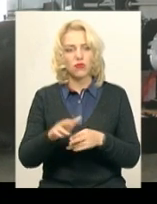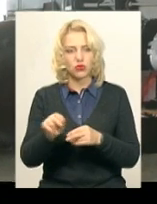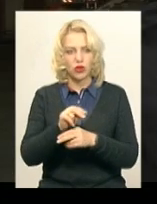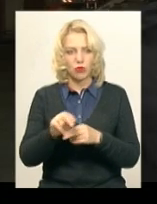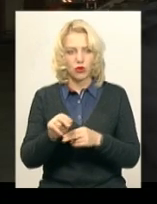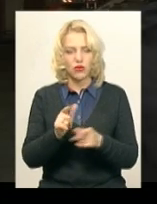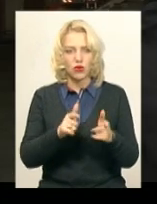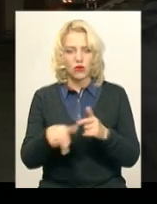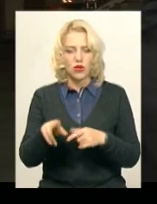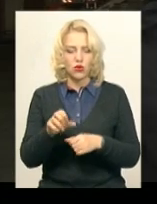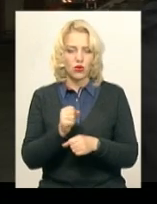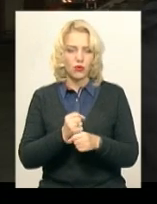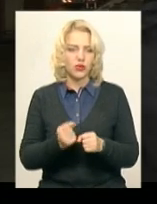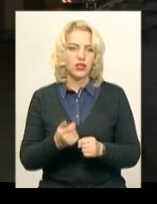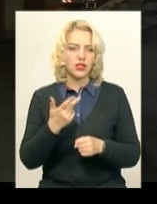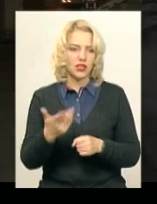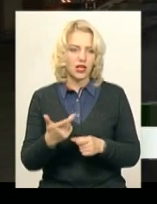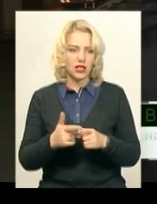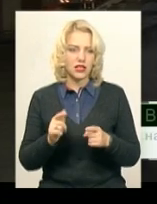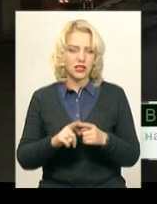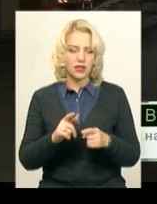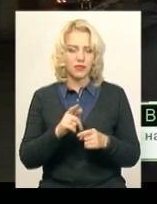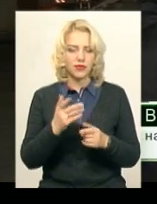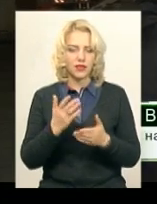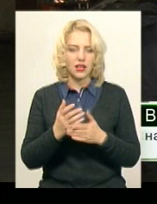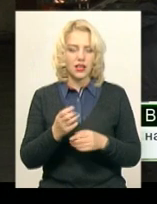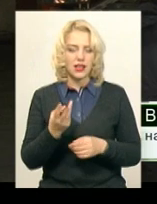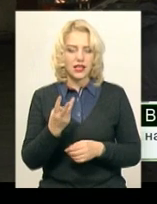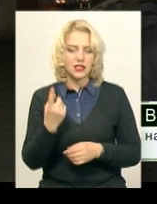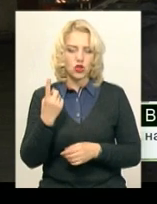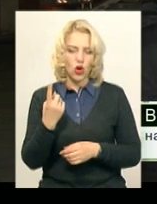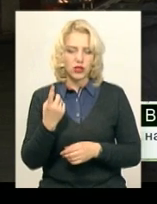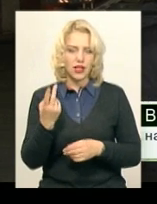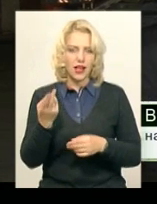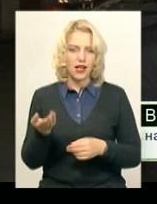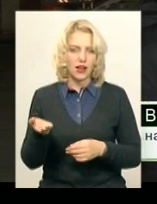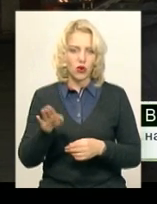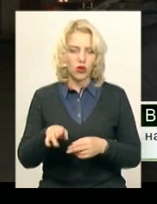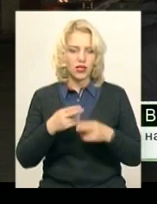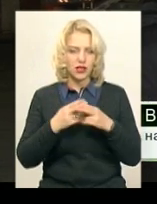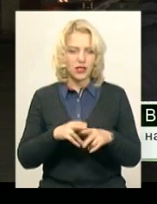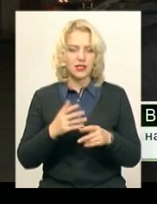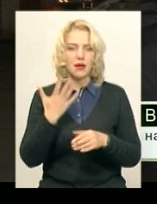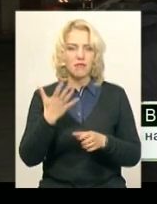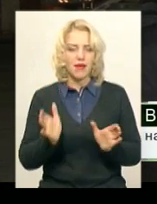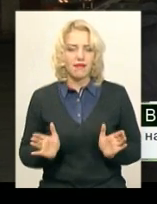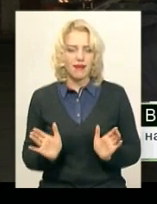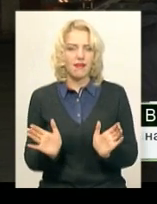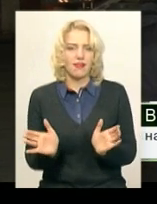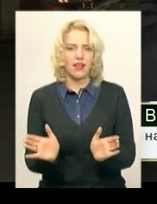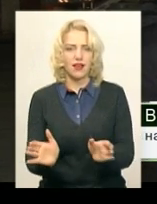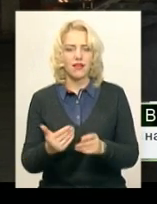роботи. Кількість зимової техніки буде десь 31 одиниця, яка буде працювати взимку. З них 5 грейдерів, 13